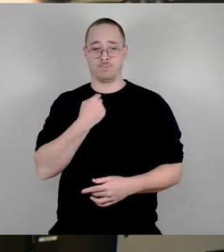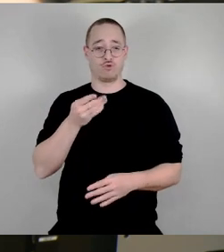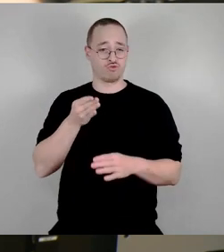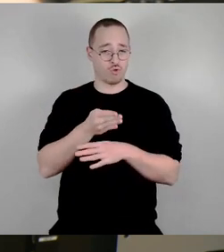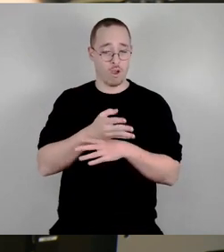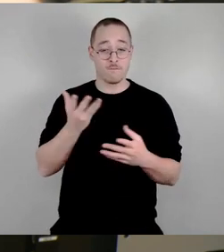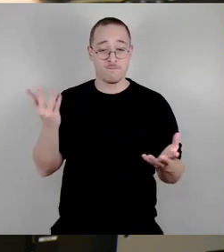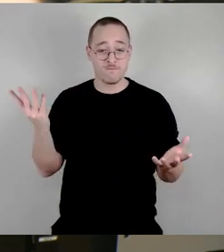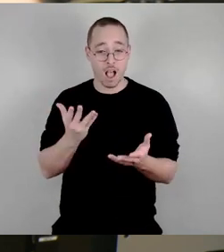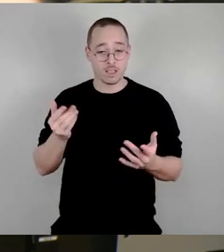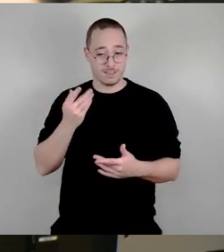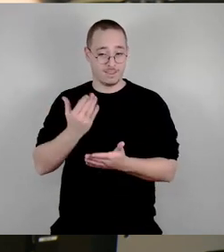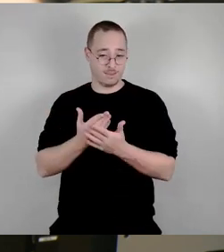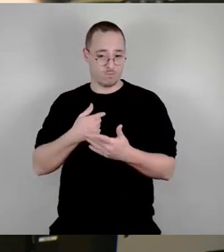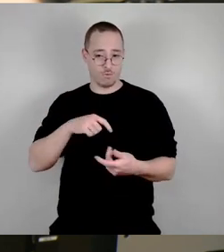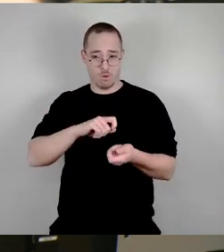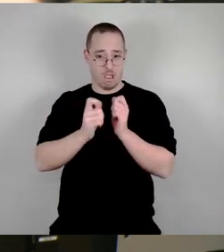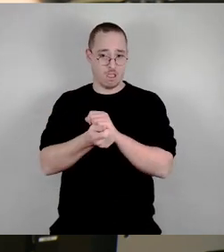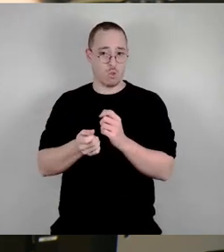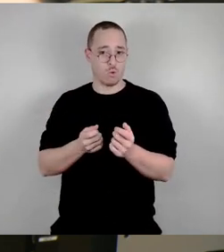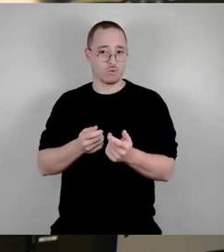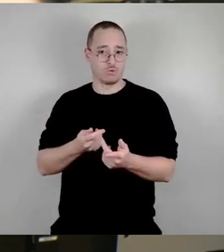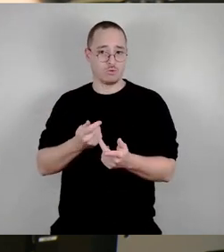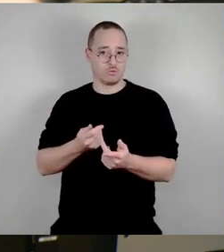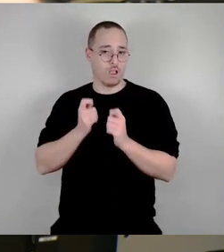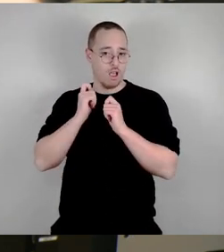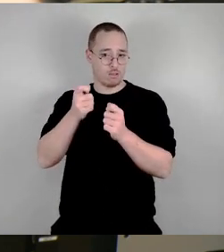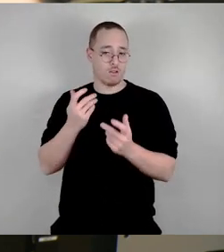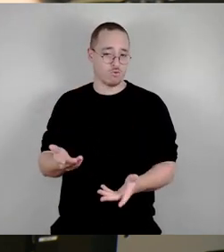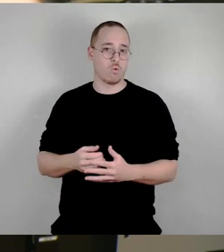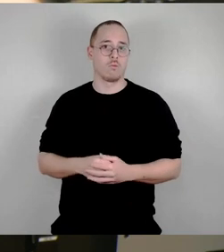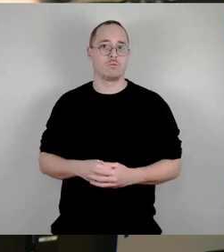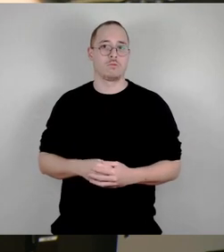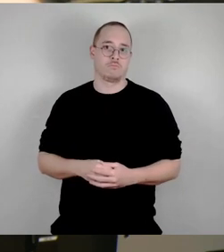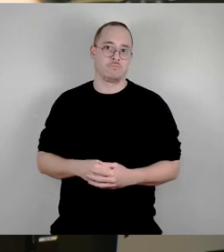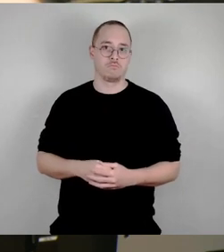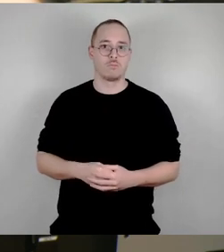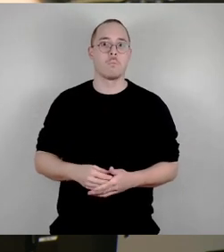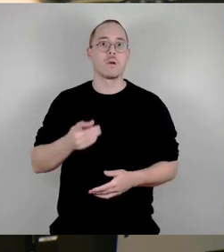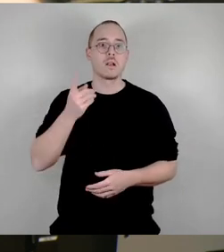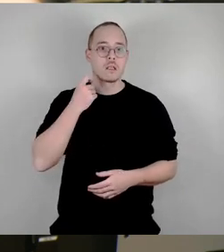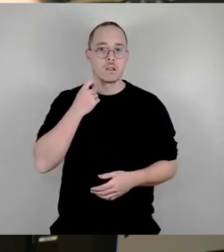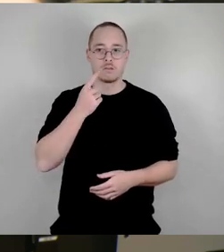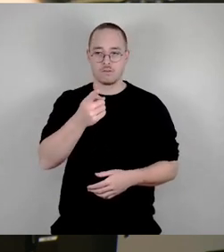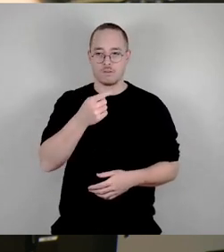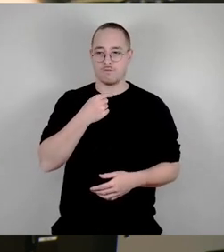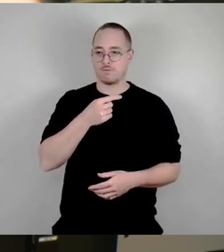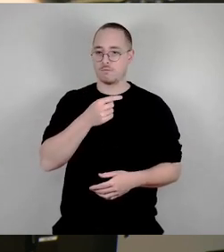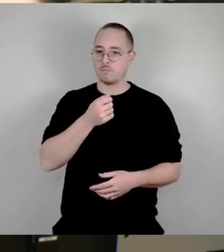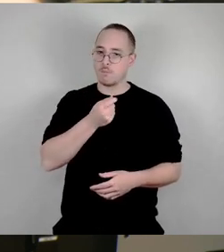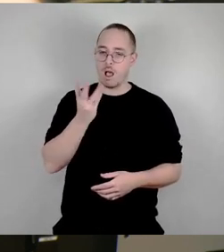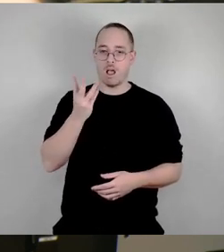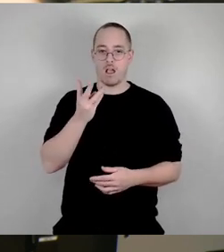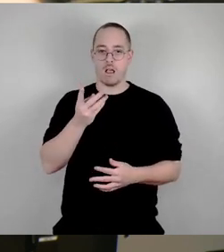Verwaltung. Wir gehen grundsätzlich davon aus, dass Sie natürlich nicht so gewillt sind, wie gestern, uns bei sinnvollen Anträgen für die Bürger weiterhin zu unterstützen. Deswegen